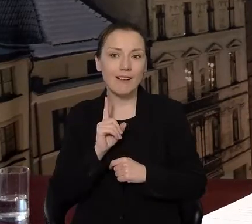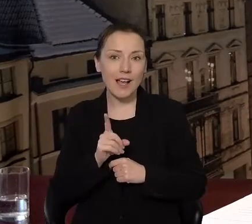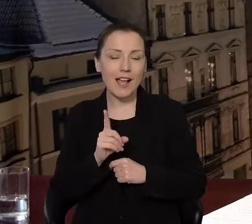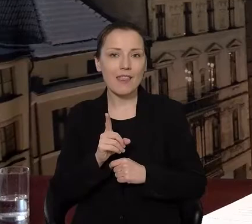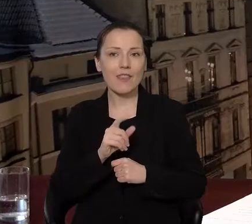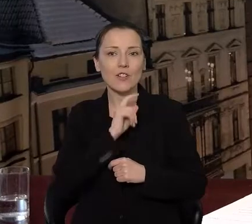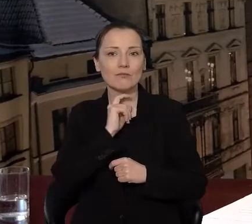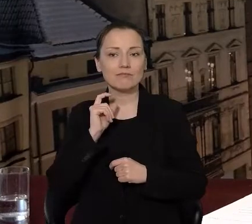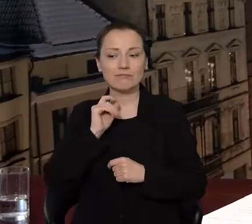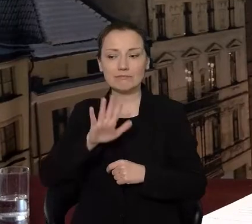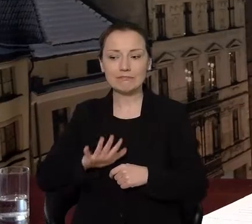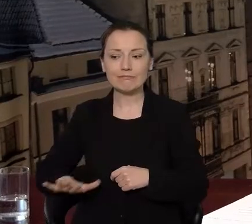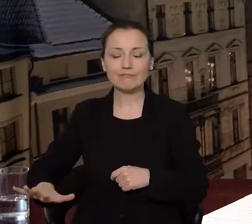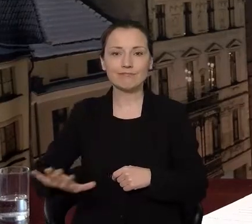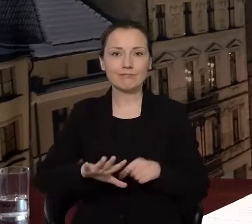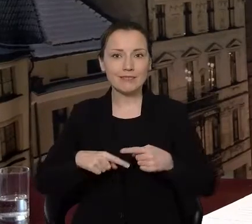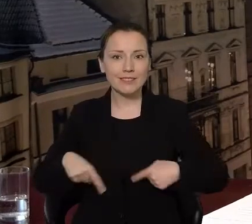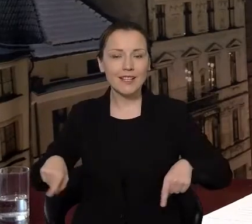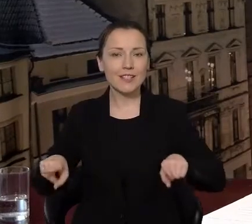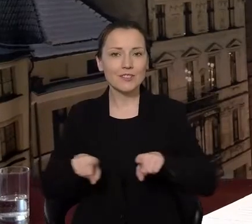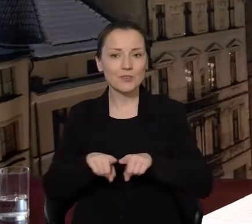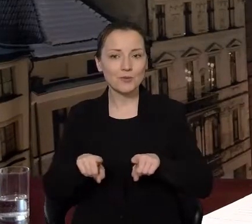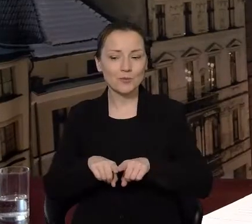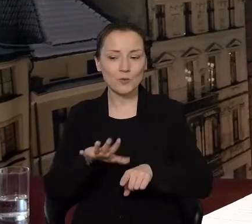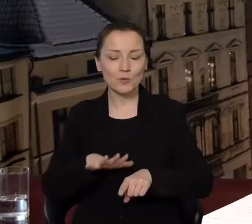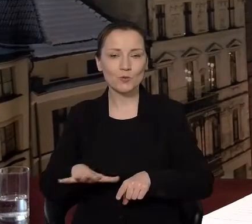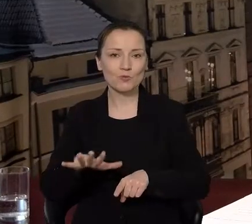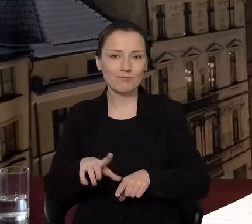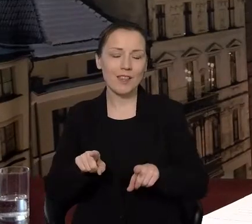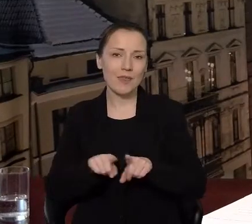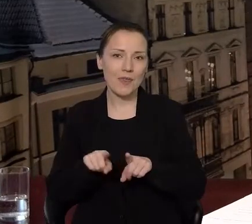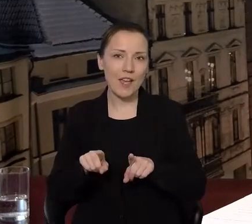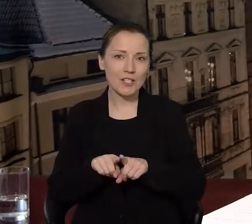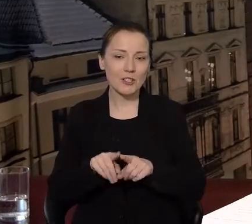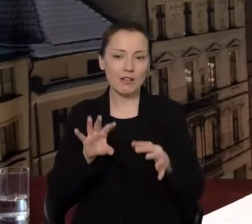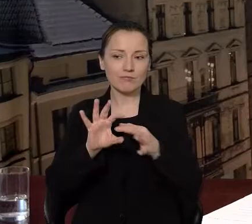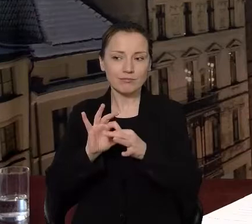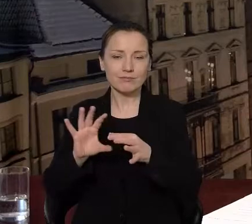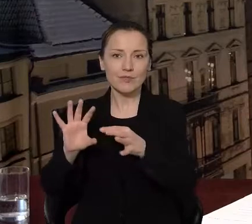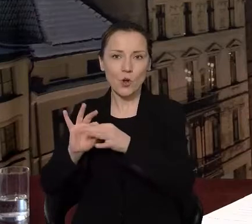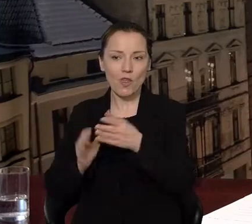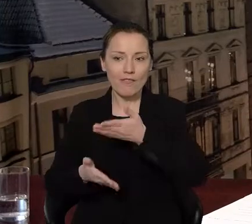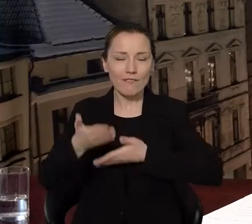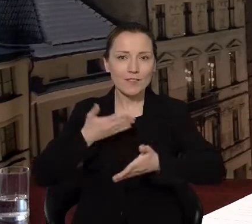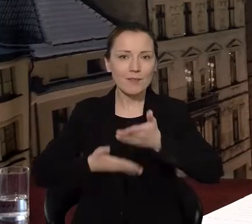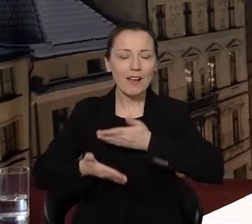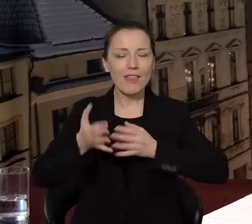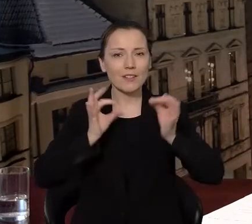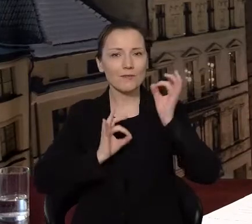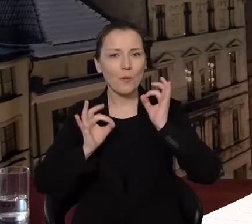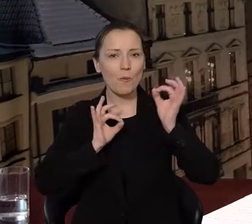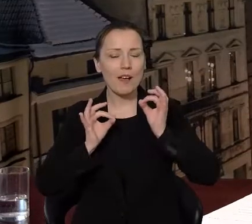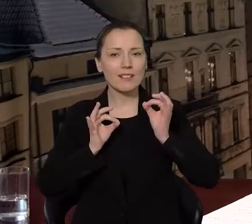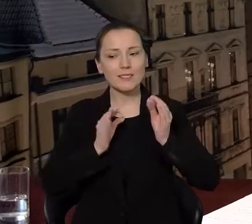Toruń z obszaru województwa. Także tutaj tworzymy takie kontakty, wymianę informacji, przygotowanie